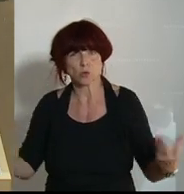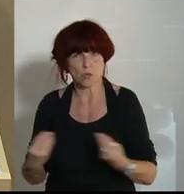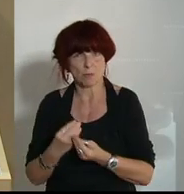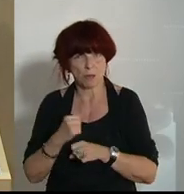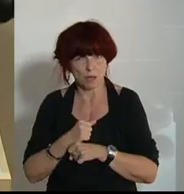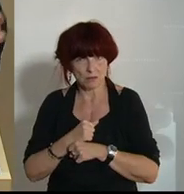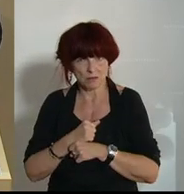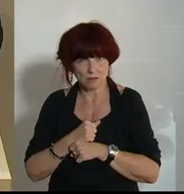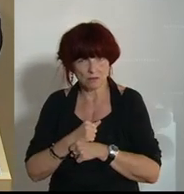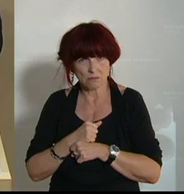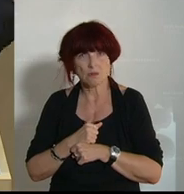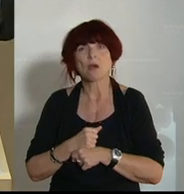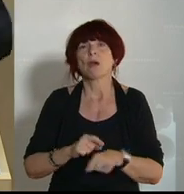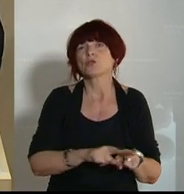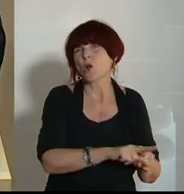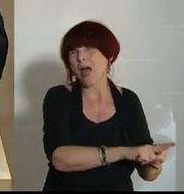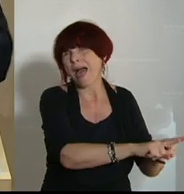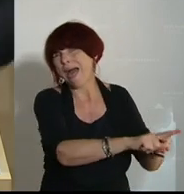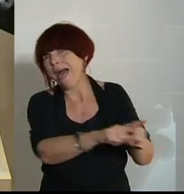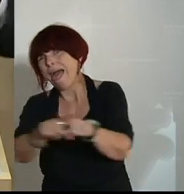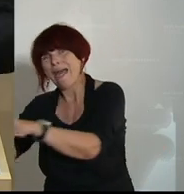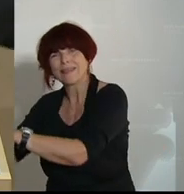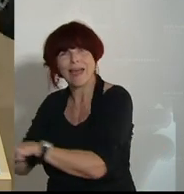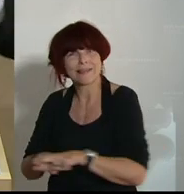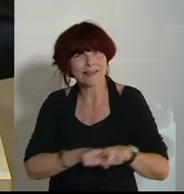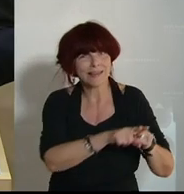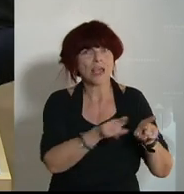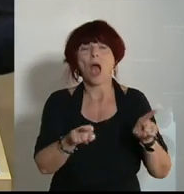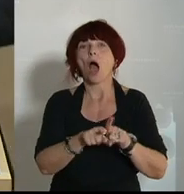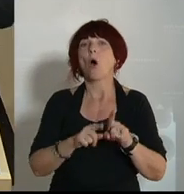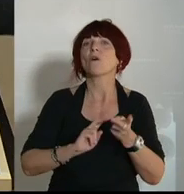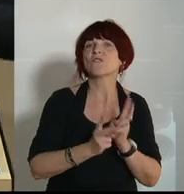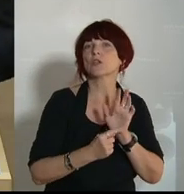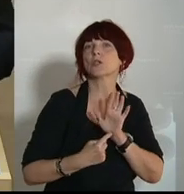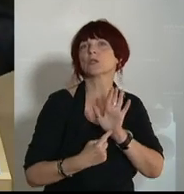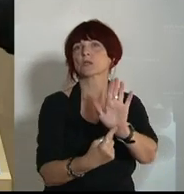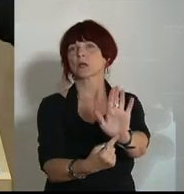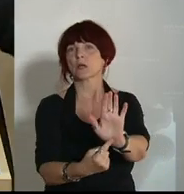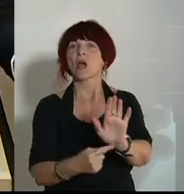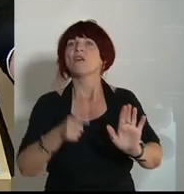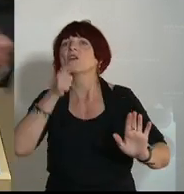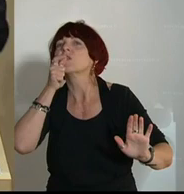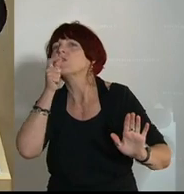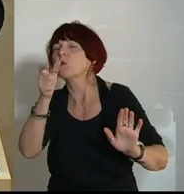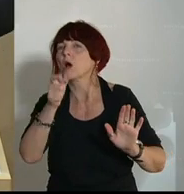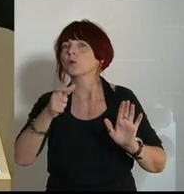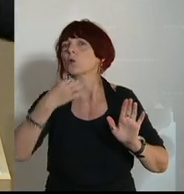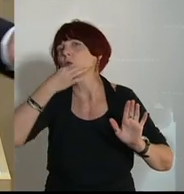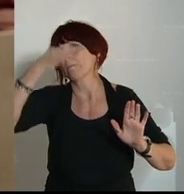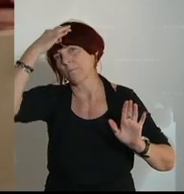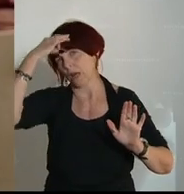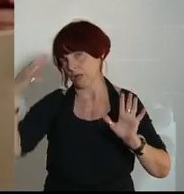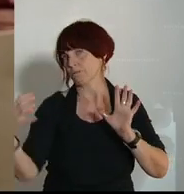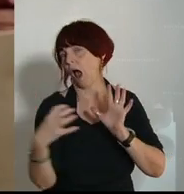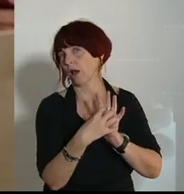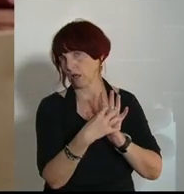dass eine Einheitlichkeit auch im Auftritt einer Wortbildmarke passiert. Das wäre ja